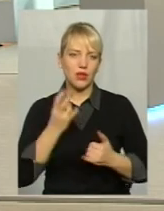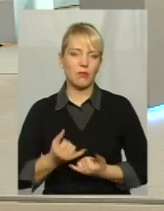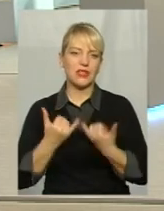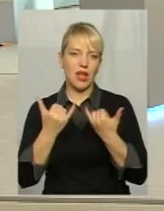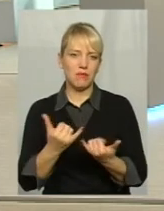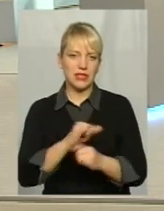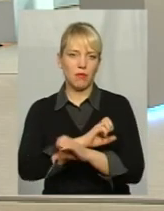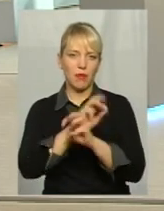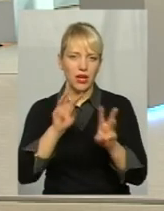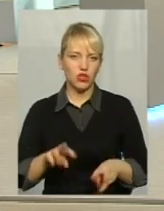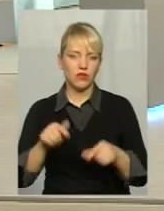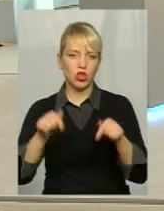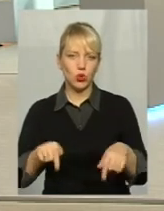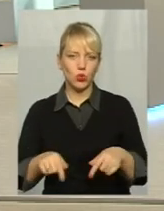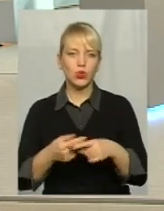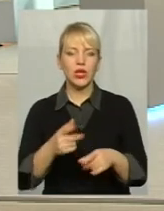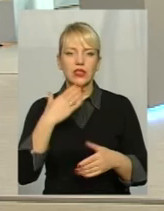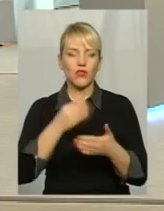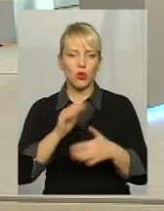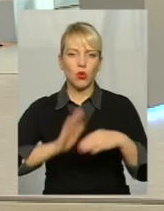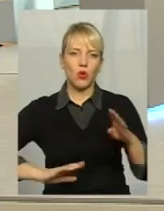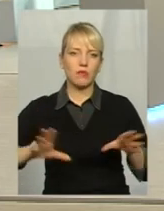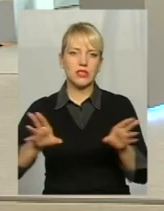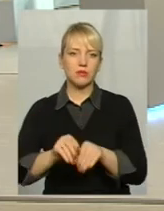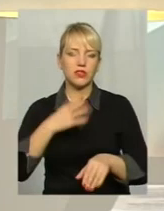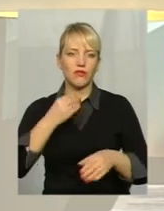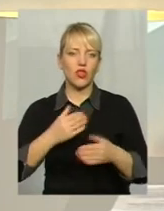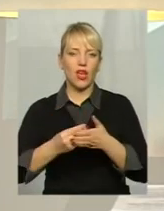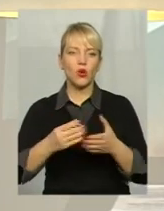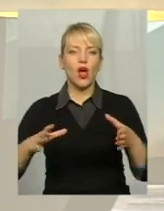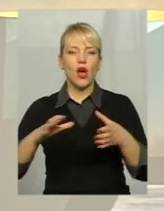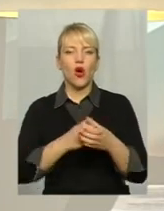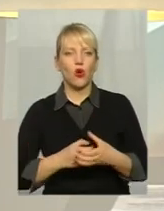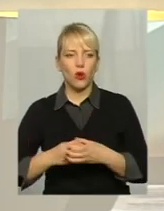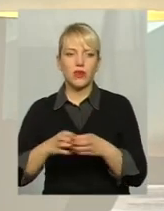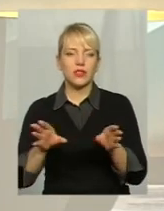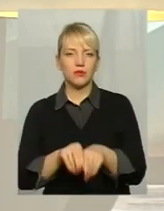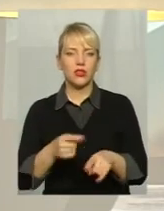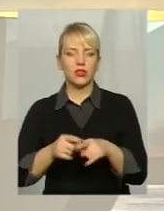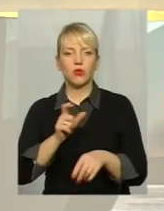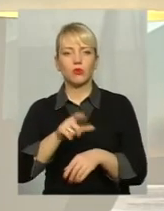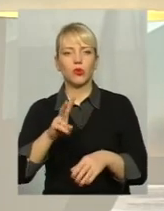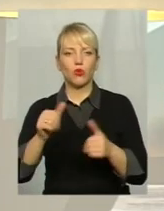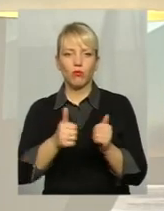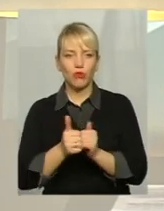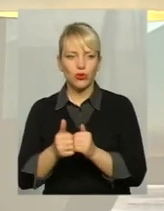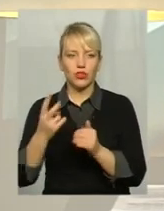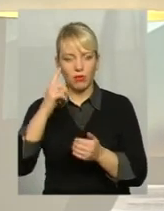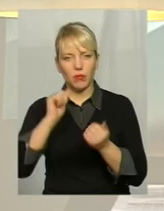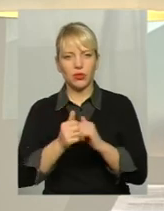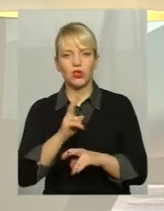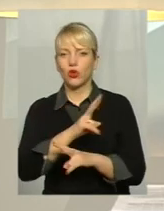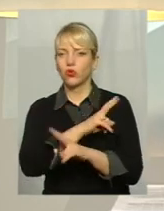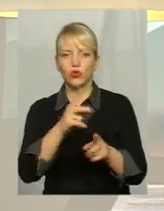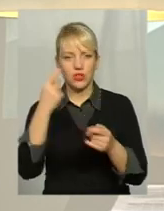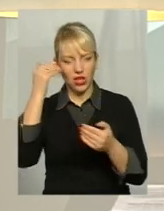руками, спільно з своєю громадою і спільно з тими людьми, які знаходяться поруч І пам'ятати, що хтось інший не